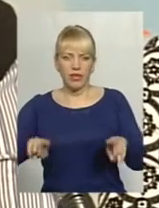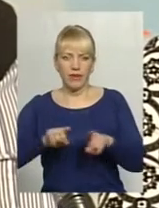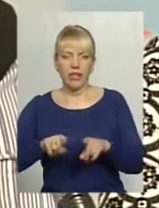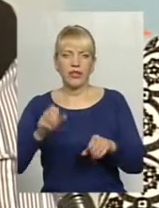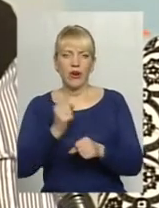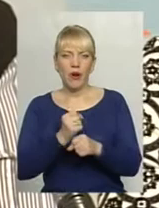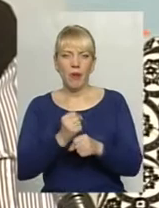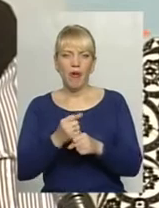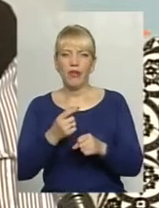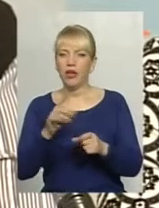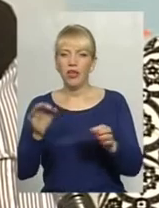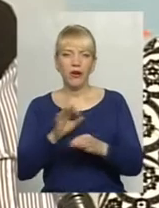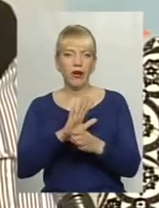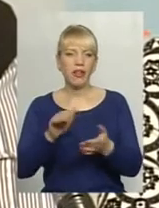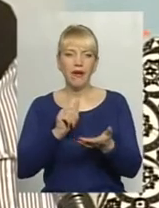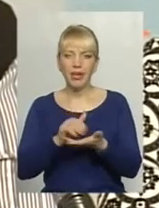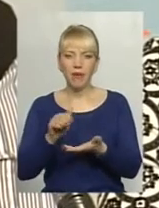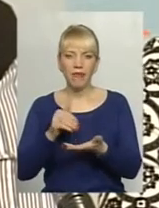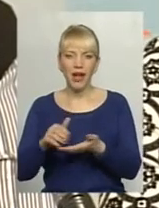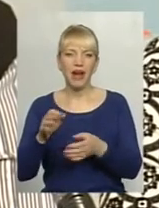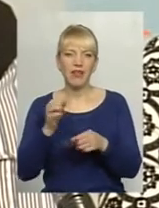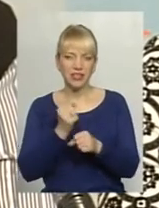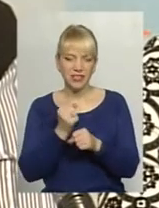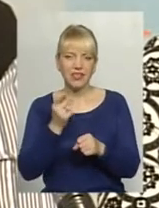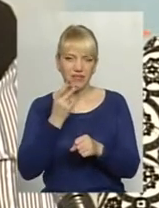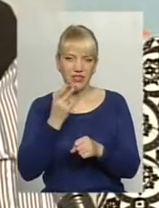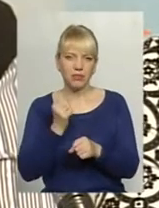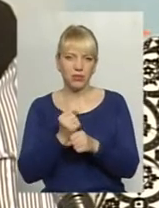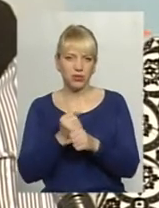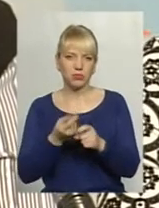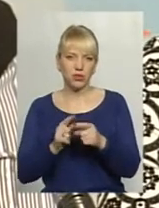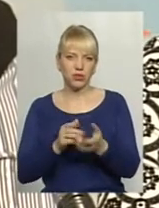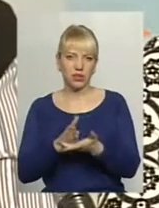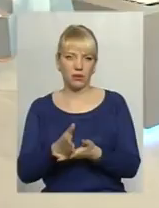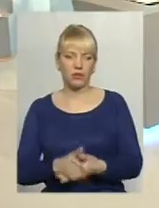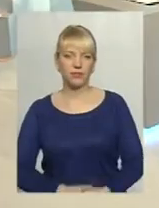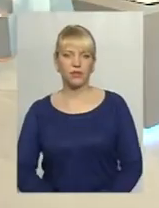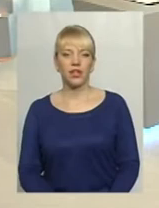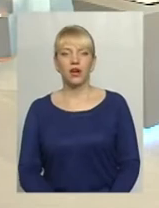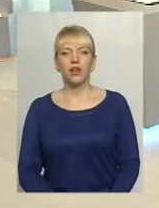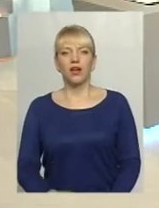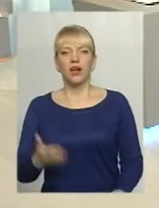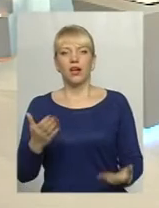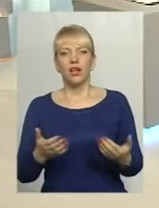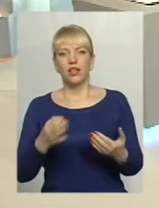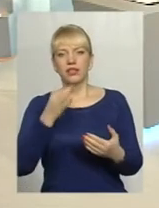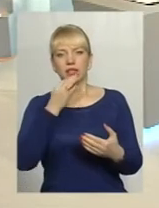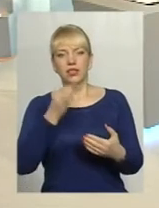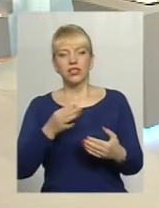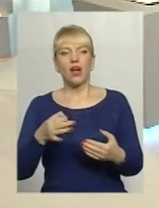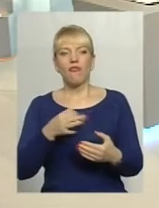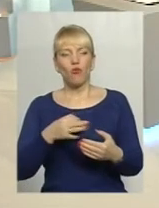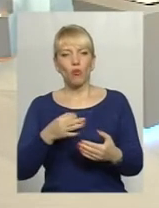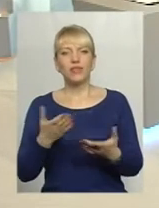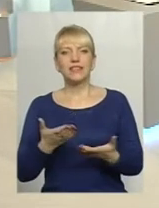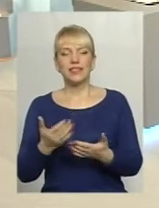відмовляємо, тому можна звертатися. Не тільки в 10-денний термін відзначення цієї акції. Скажіть, а в області які заходи? В